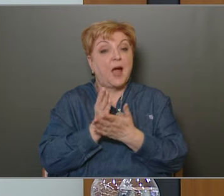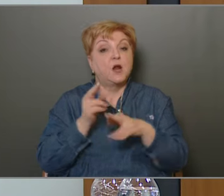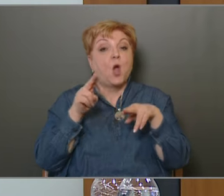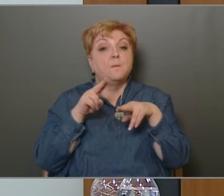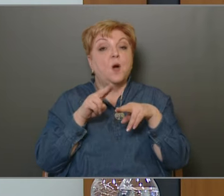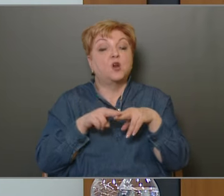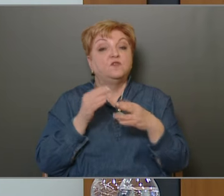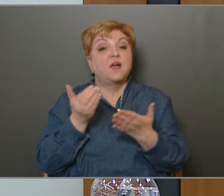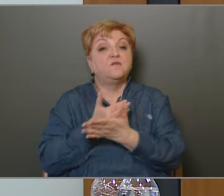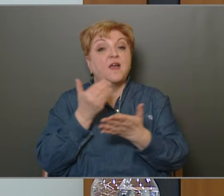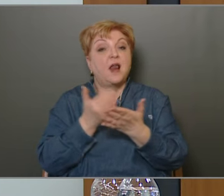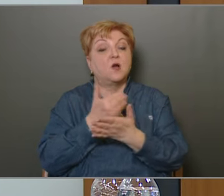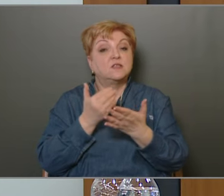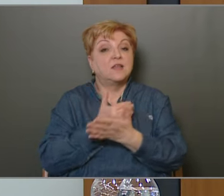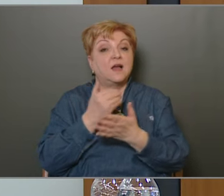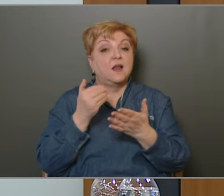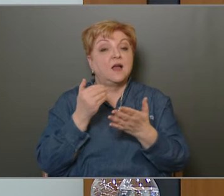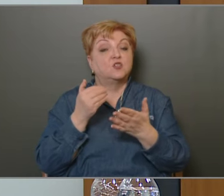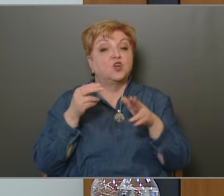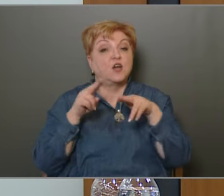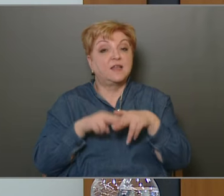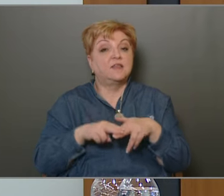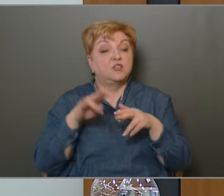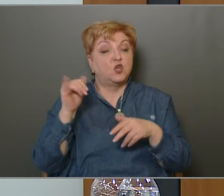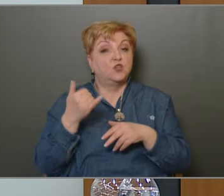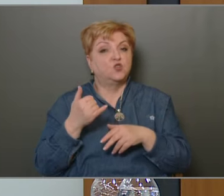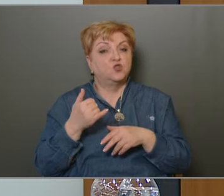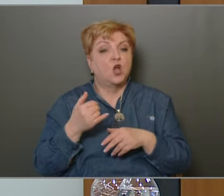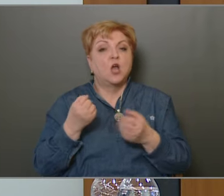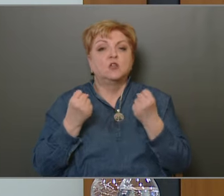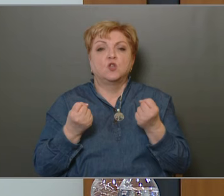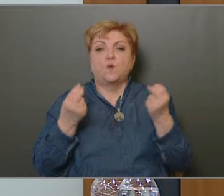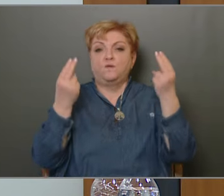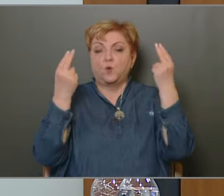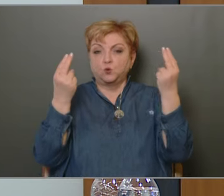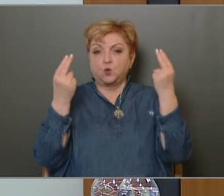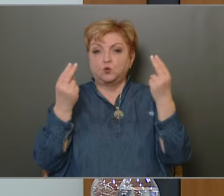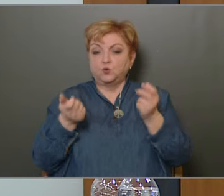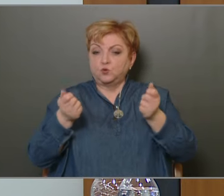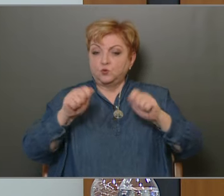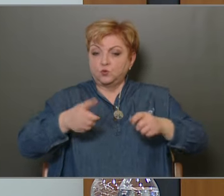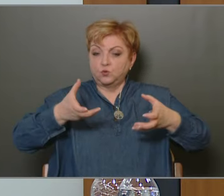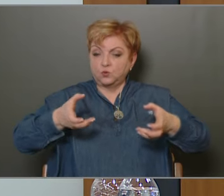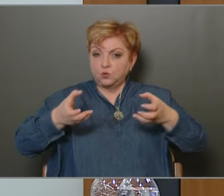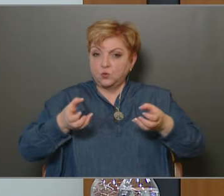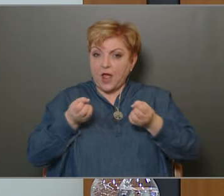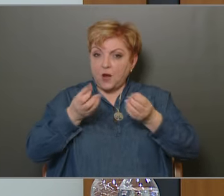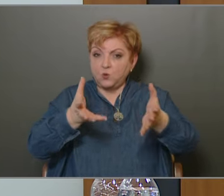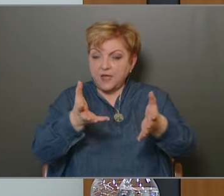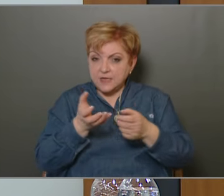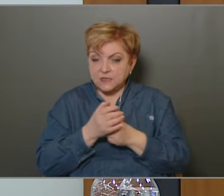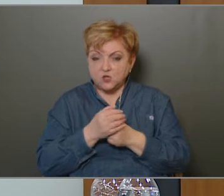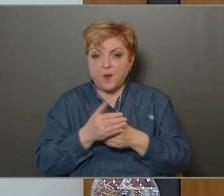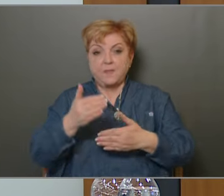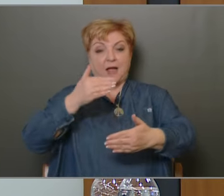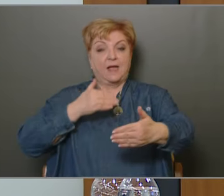maradvány felhasználás rendezése is. Nagyon fontos, hogy az árszámadásnak az előterjesztések sorrendjében